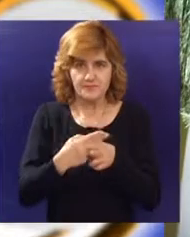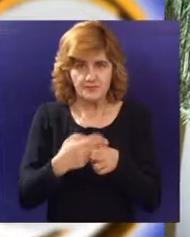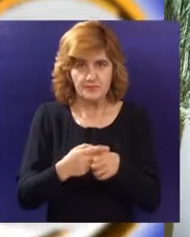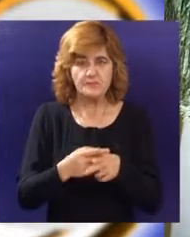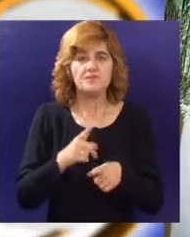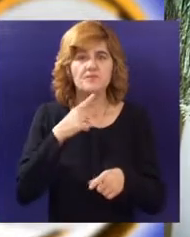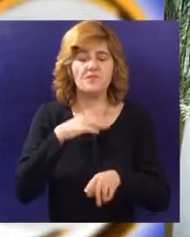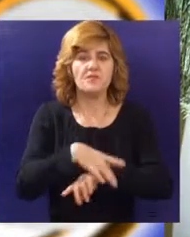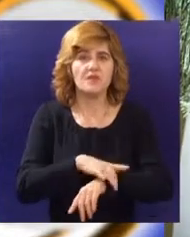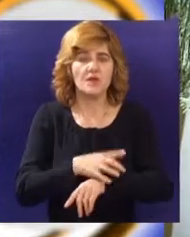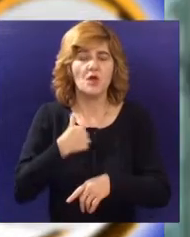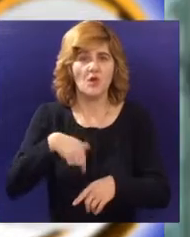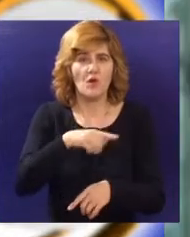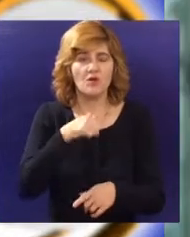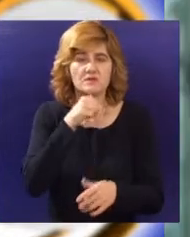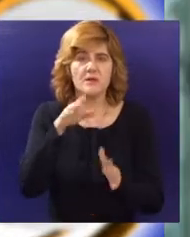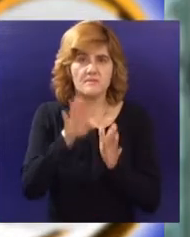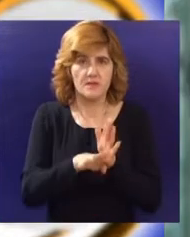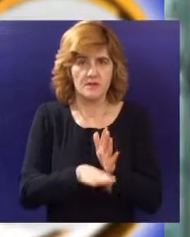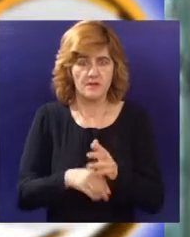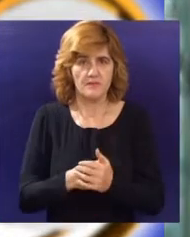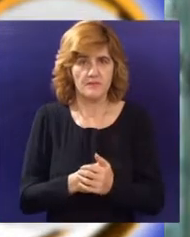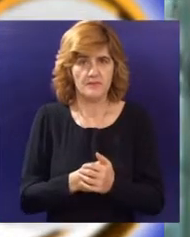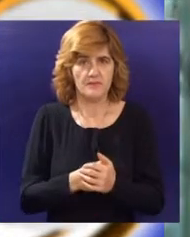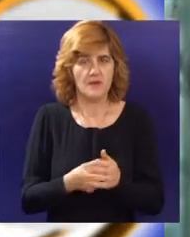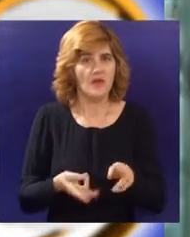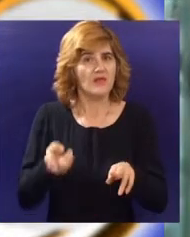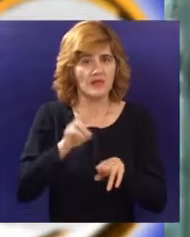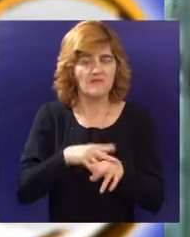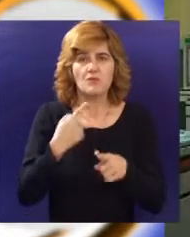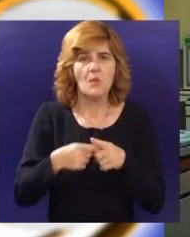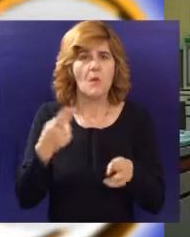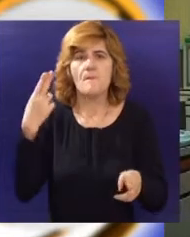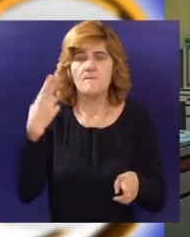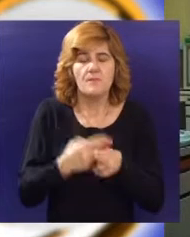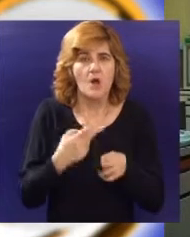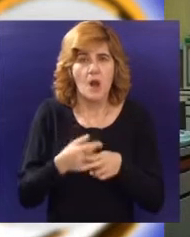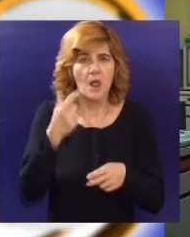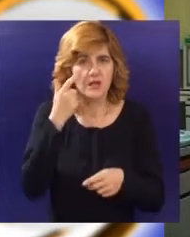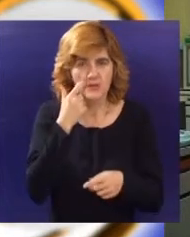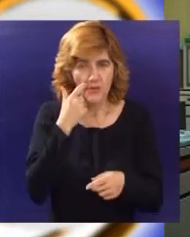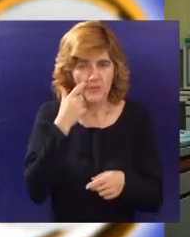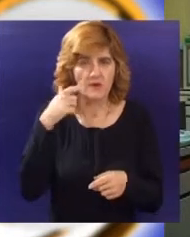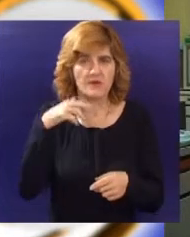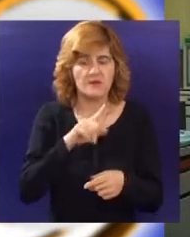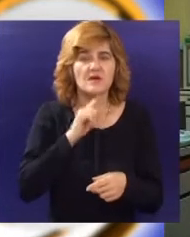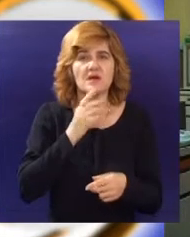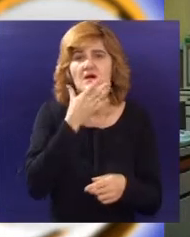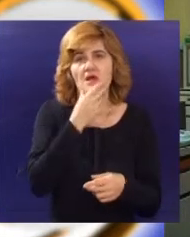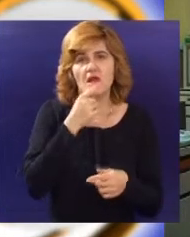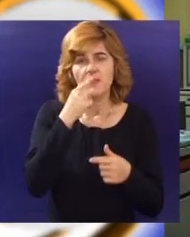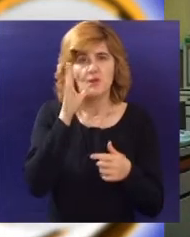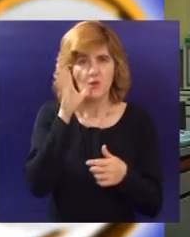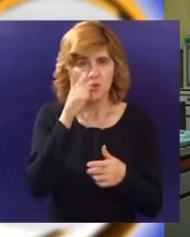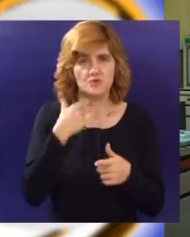poset u stomatološkoj ordinaciji, kod nas to nije slučaj. Najčešće se javljaju zbog bola pod jedan, a pod dva zbog estetike.